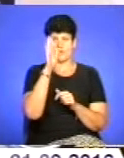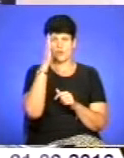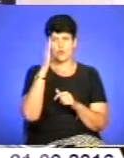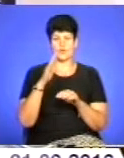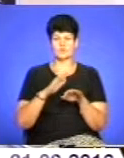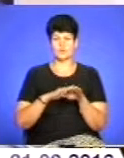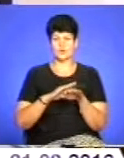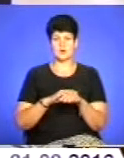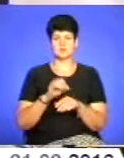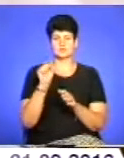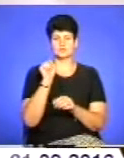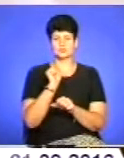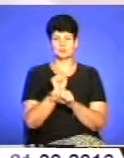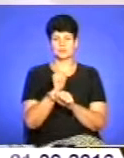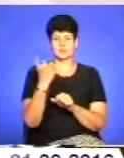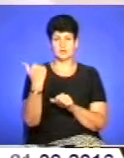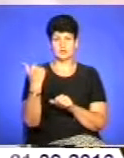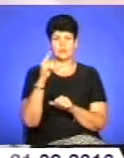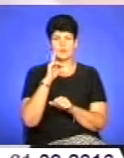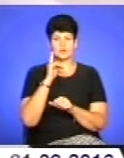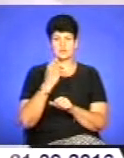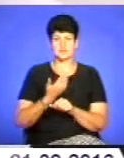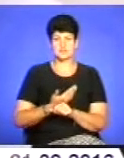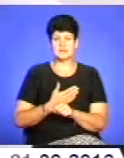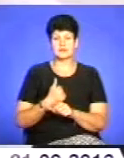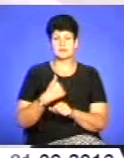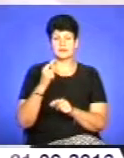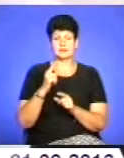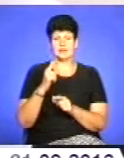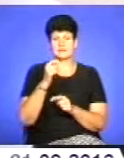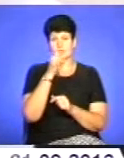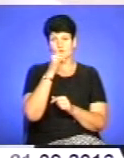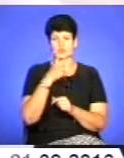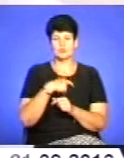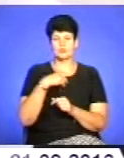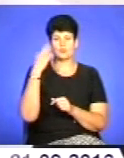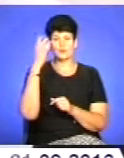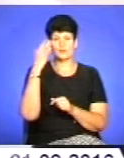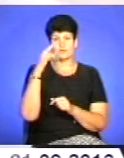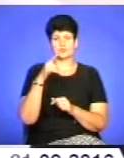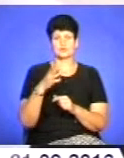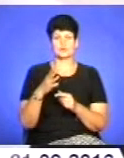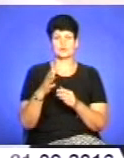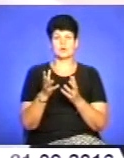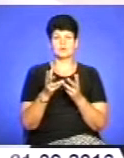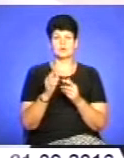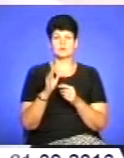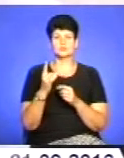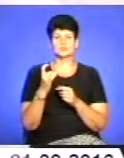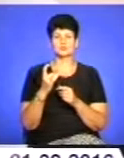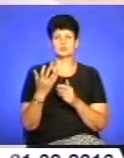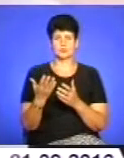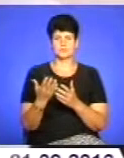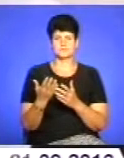обірвала його молоде життя, ми навіть уявити собі не могли, що лік піде на сотні. Але